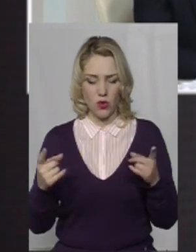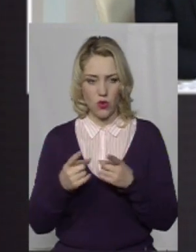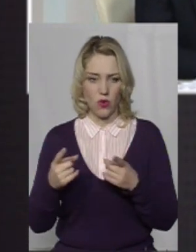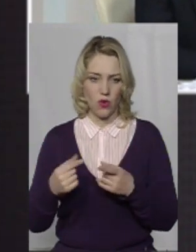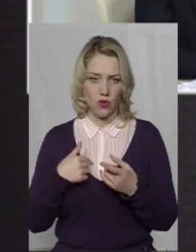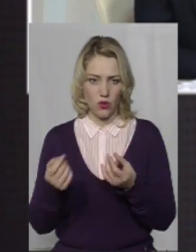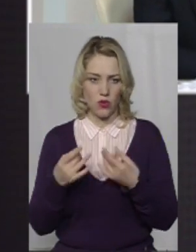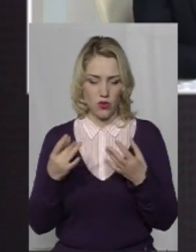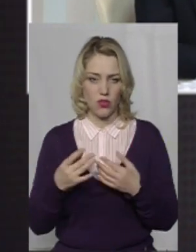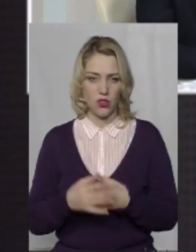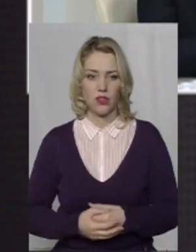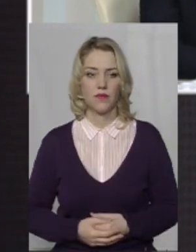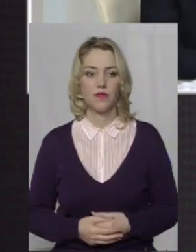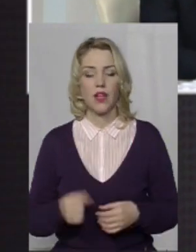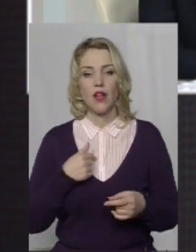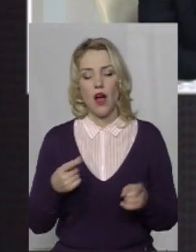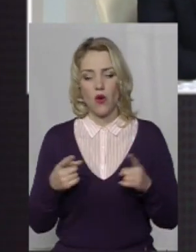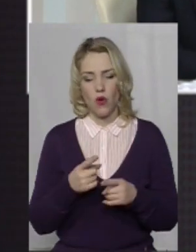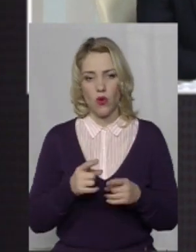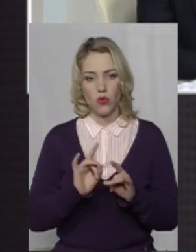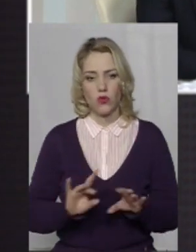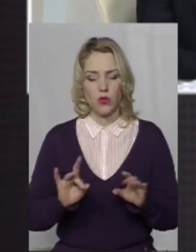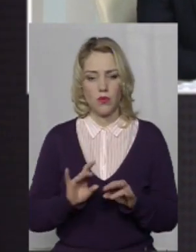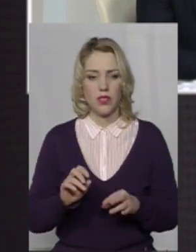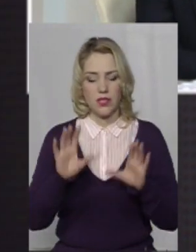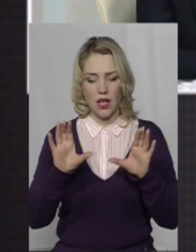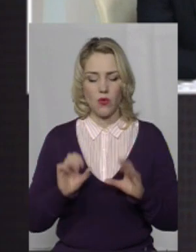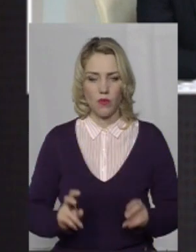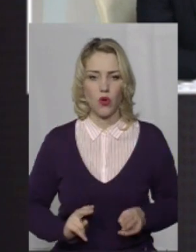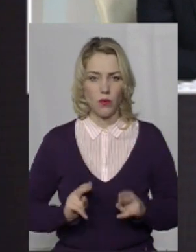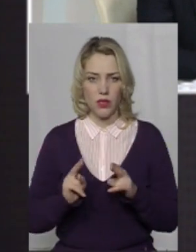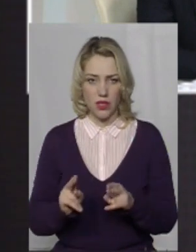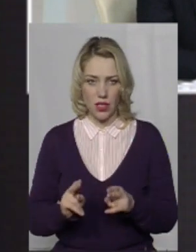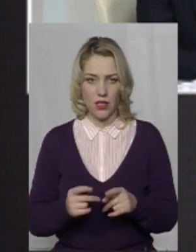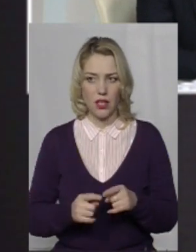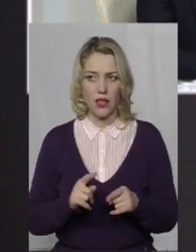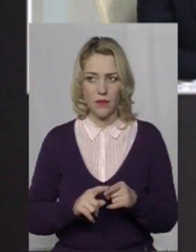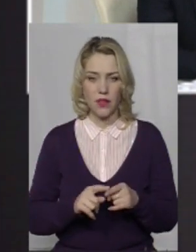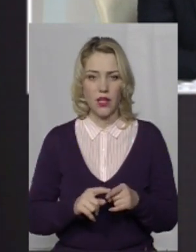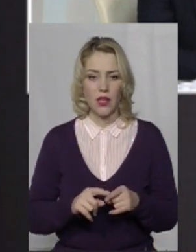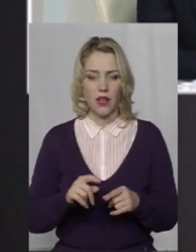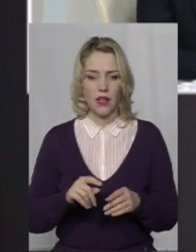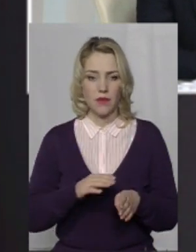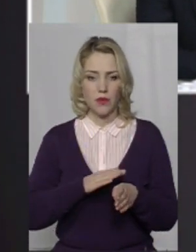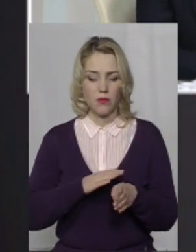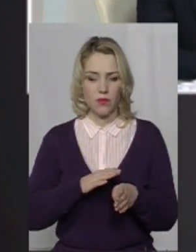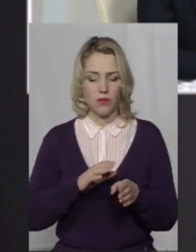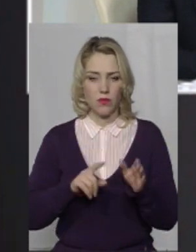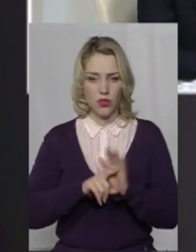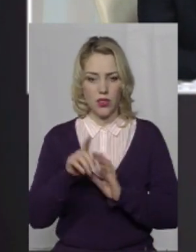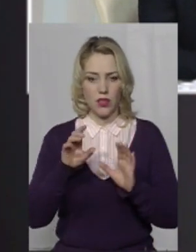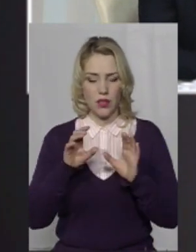зупинитися. Так, я коротко зупинюся. Закон саме по кримінальним проступкам набирає чинності з